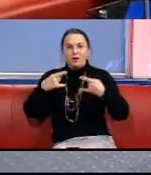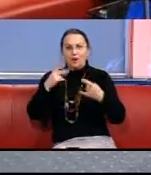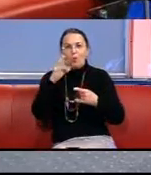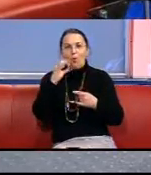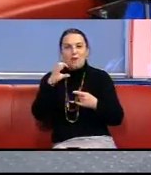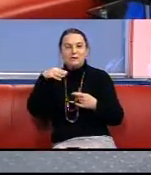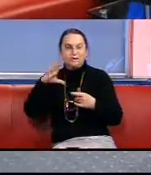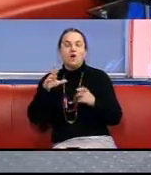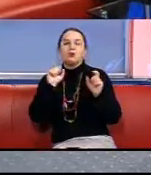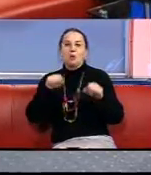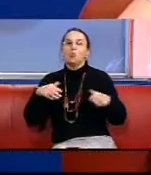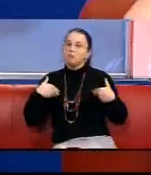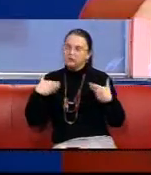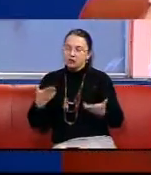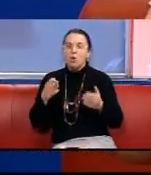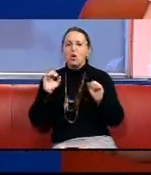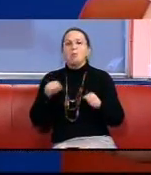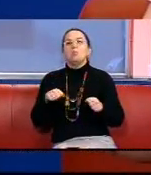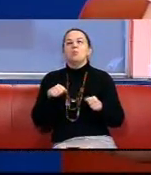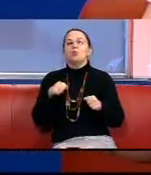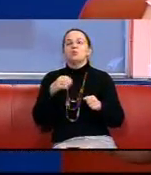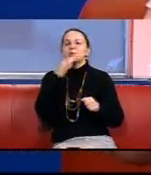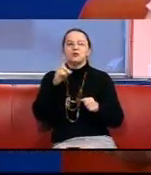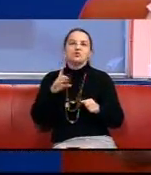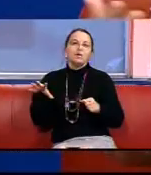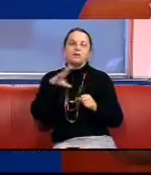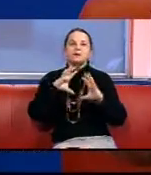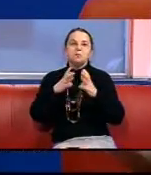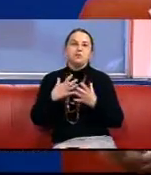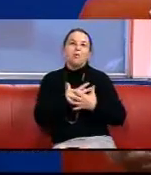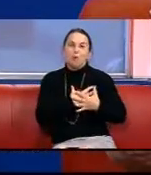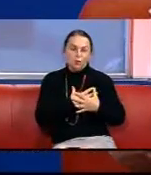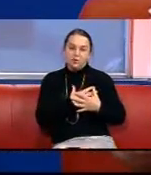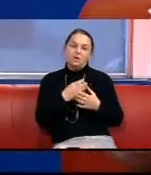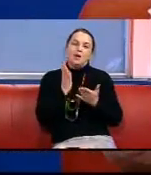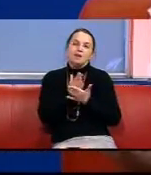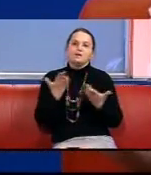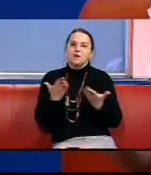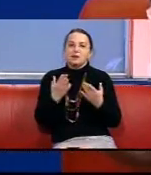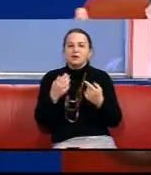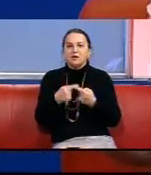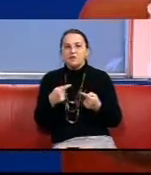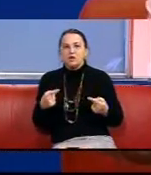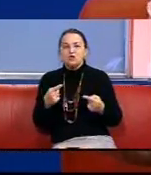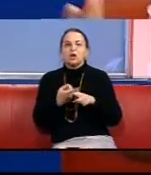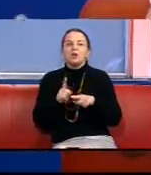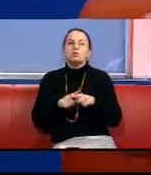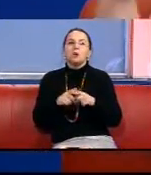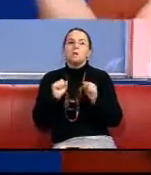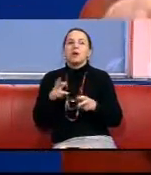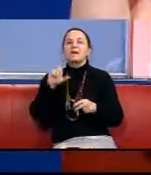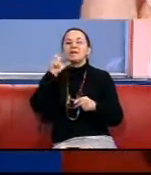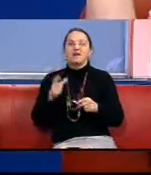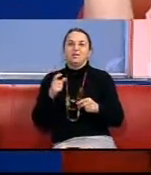Вони можуть сказати, що весь світ кохають Якісь такі речі, які... Ми тепер як